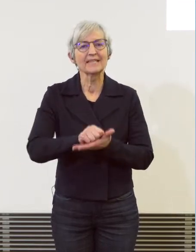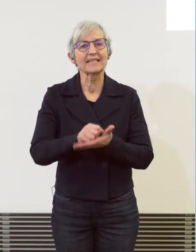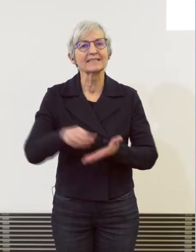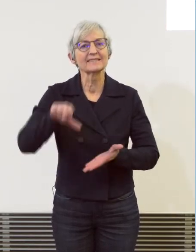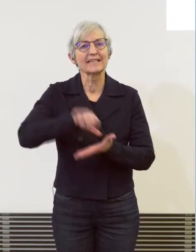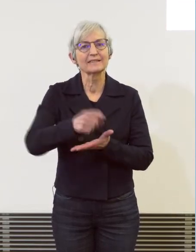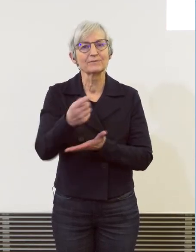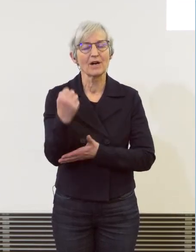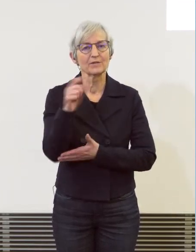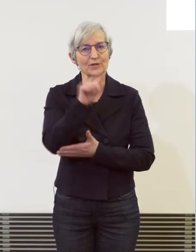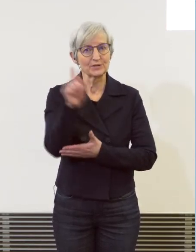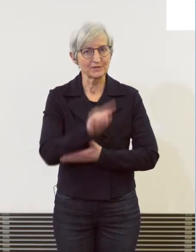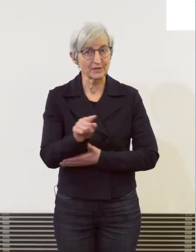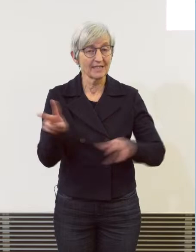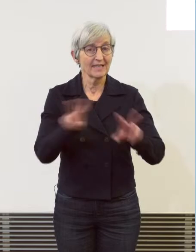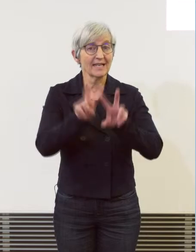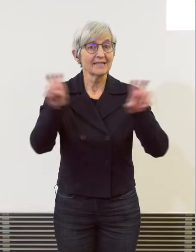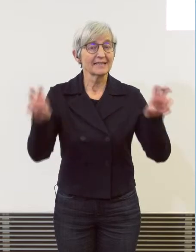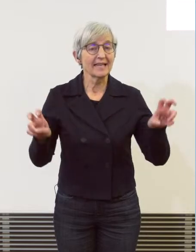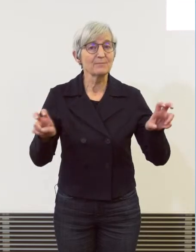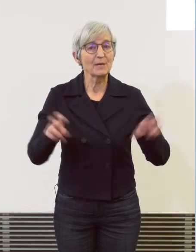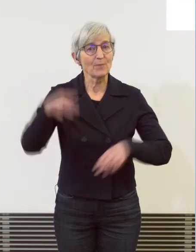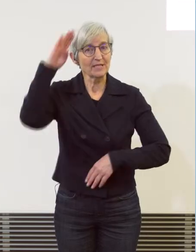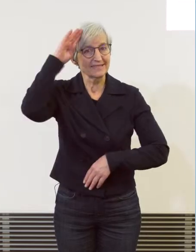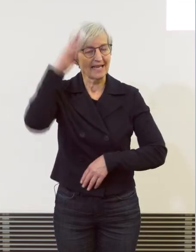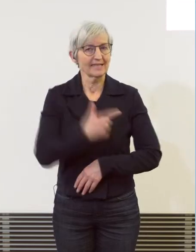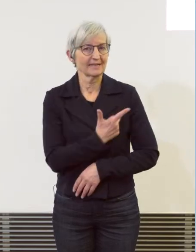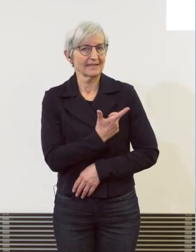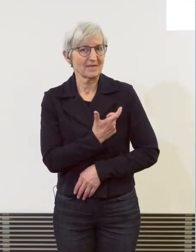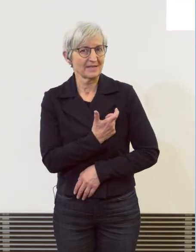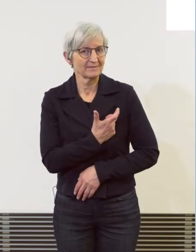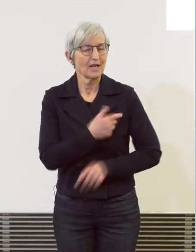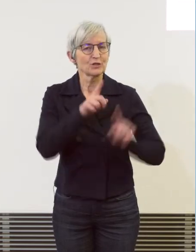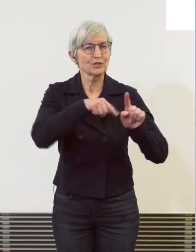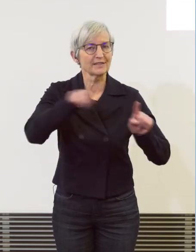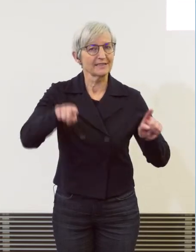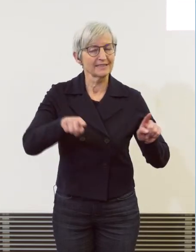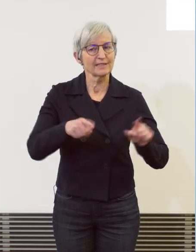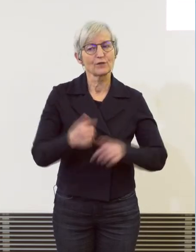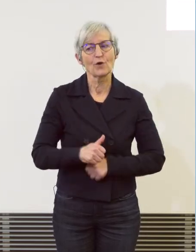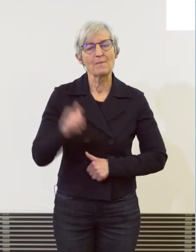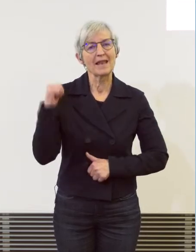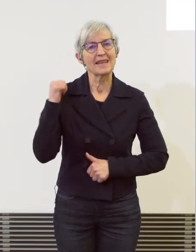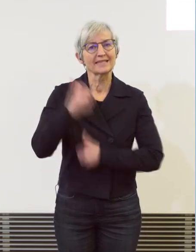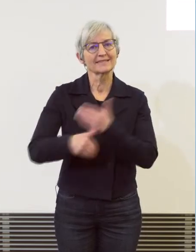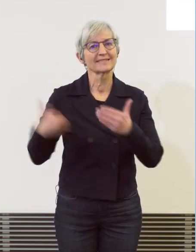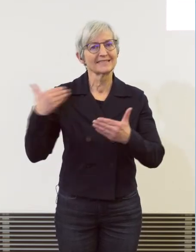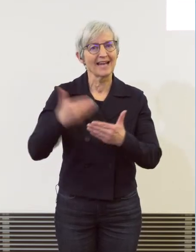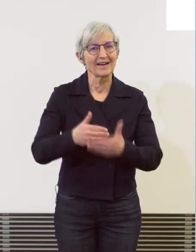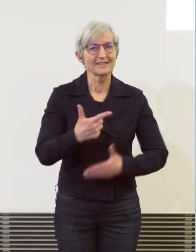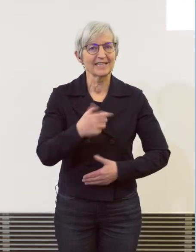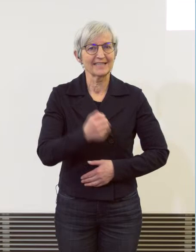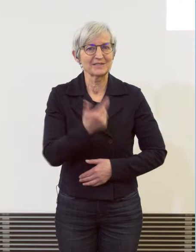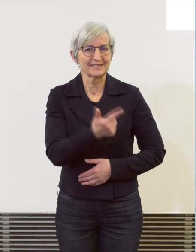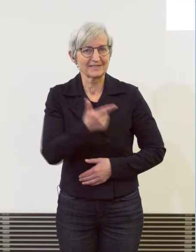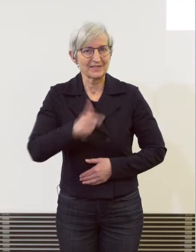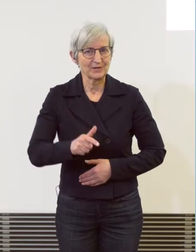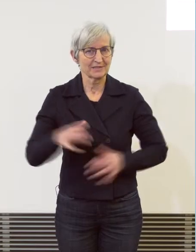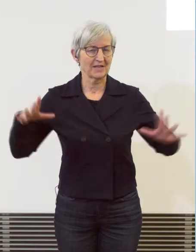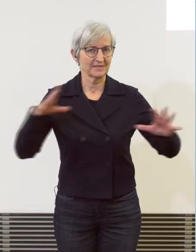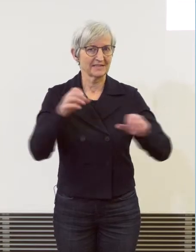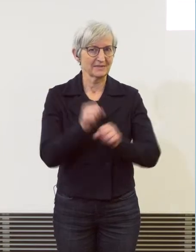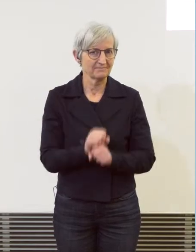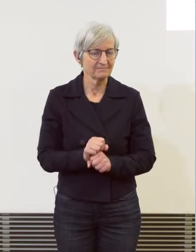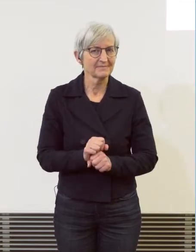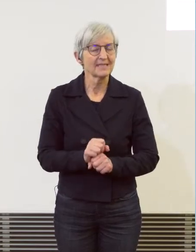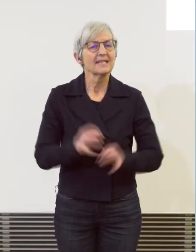Das Thema ist die polizieliche Kriminalitätsstatistik vom vergangenen Jahr, vom Jahr 2022. Es informieren Sie